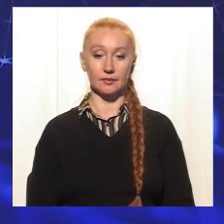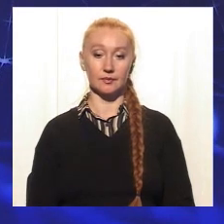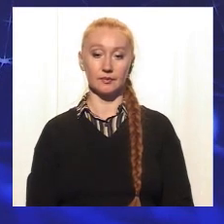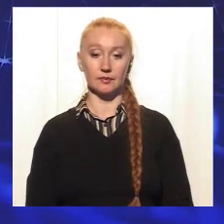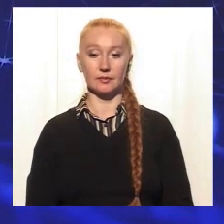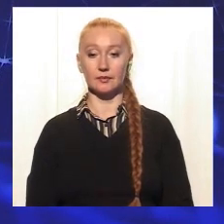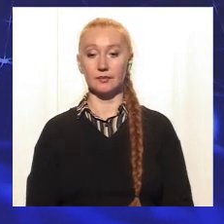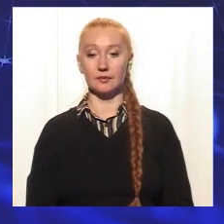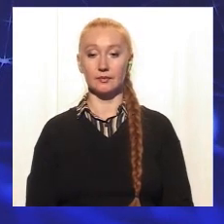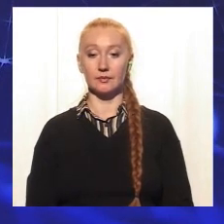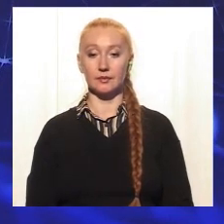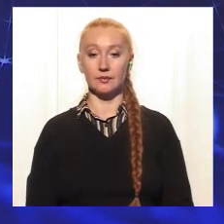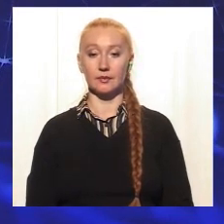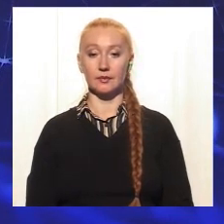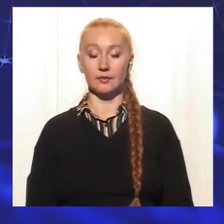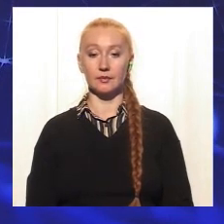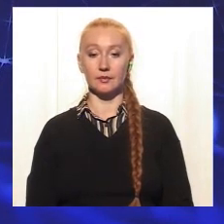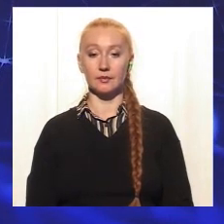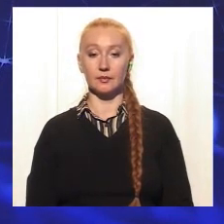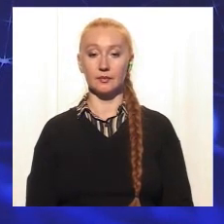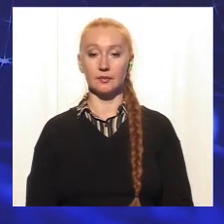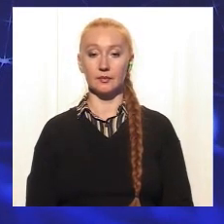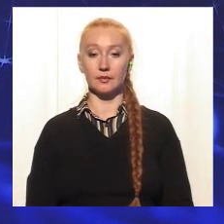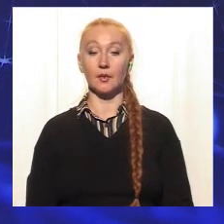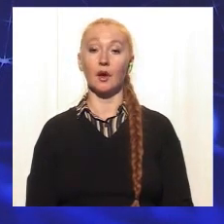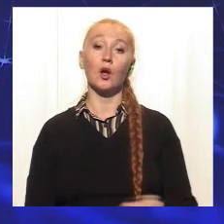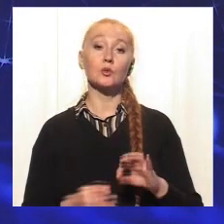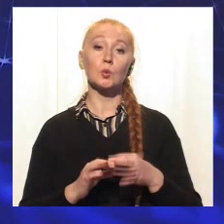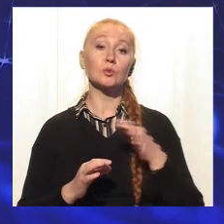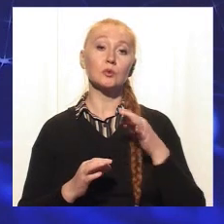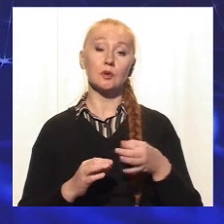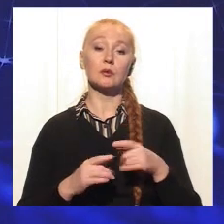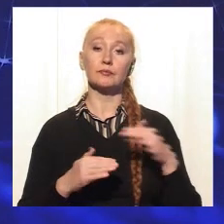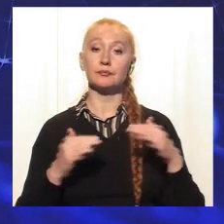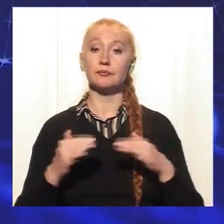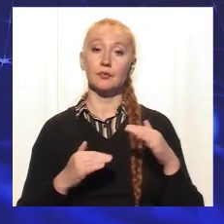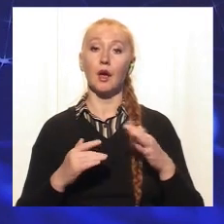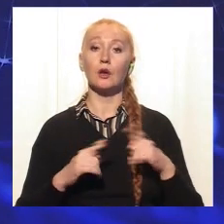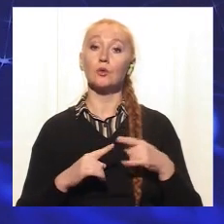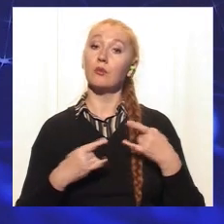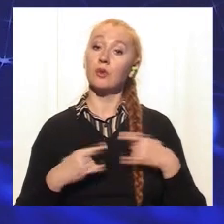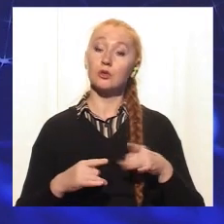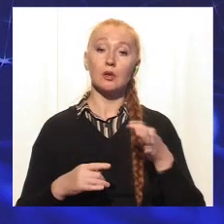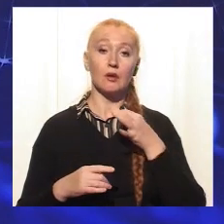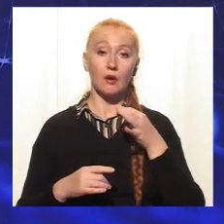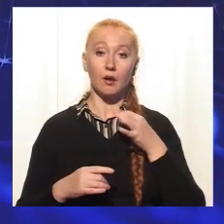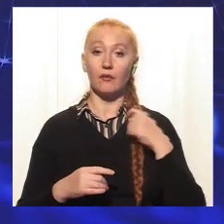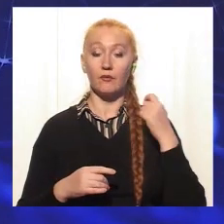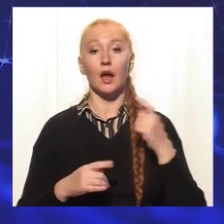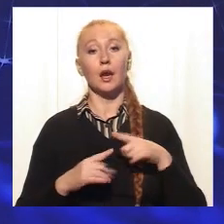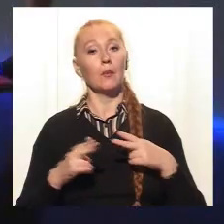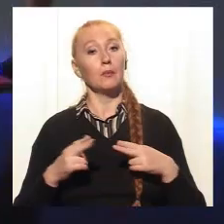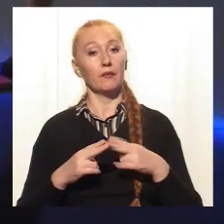так зважити на терезахи і сказати, що безпечніше народжувати у ранньому віці чи переривати